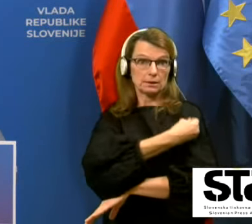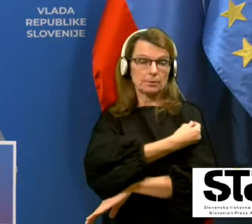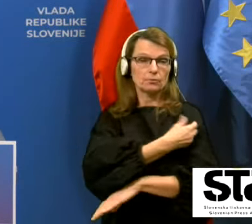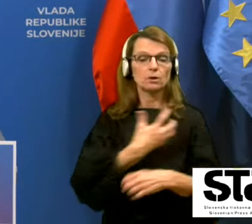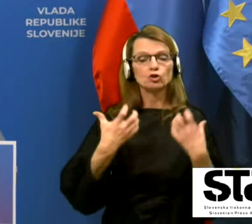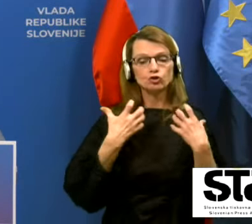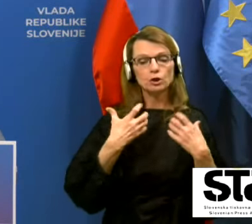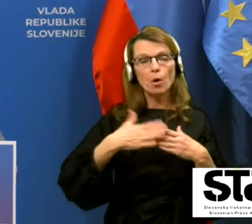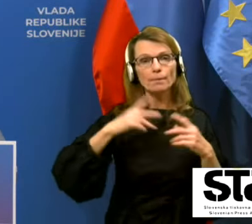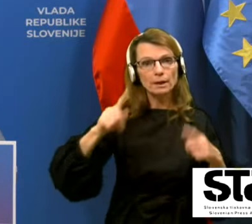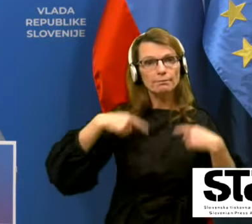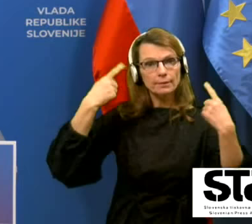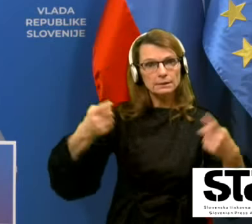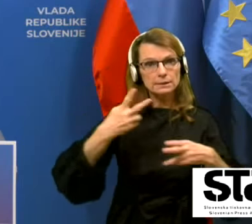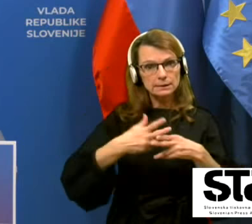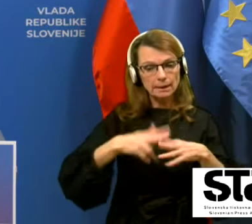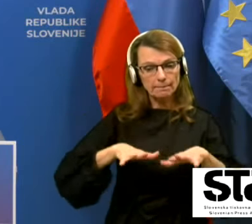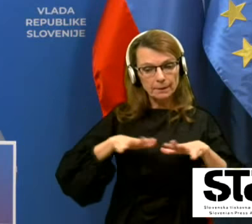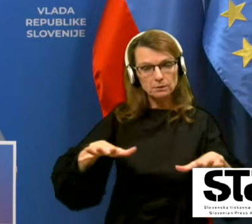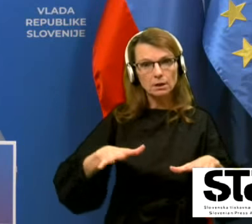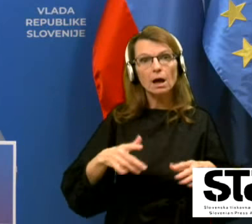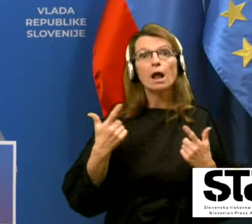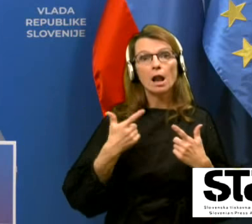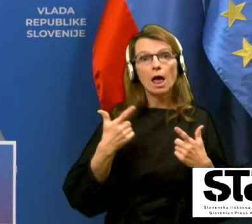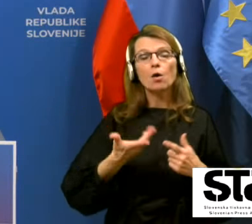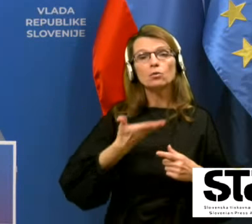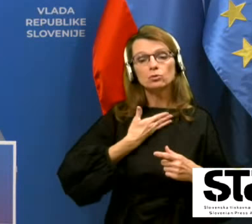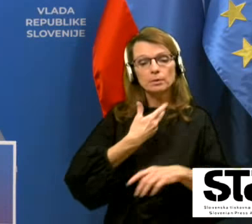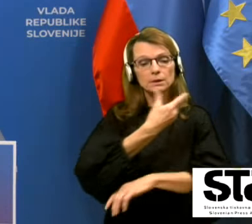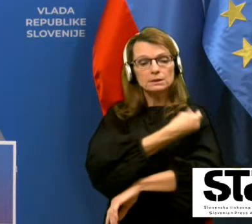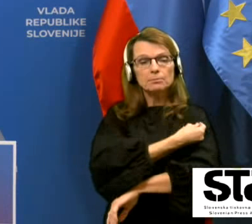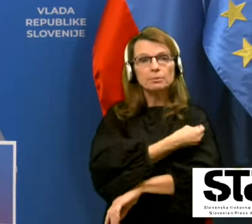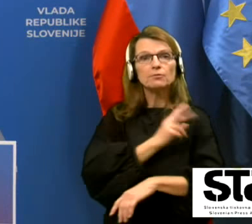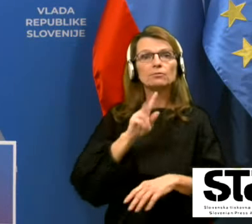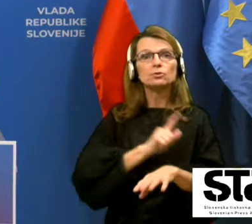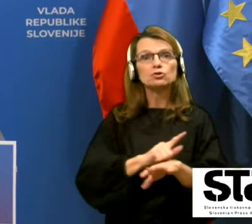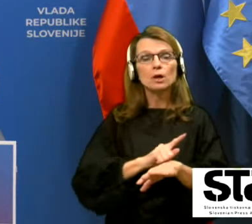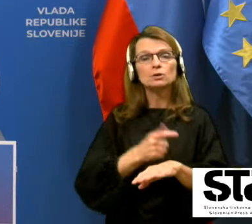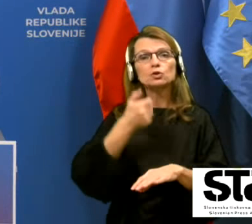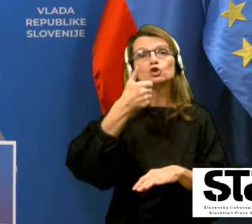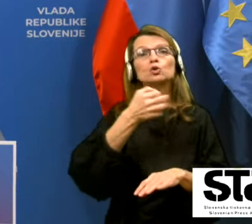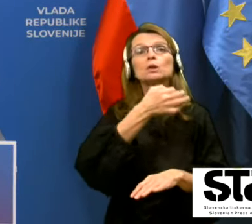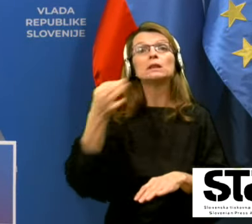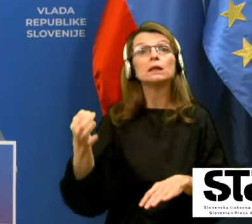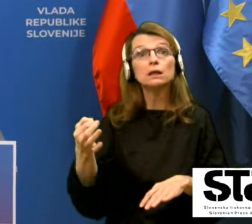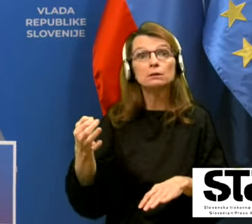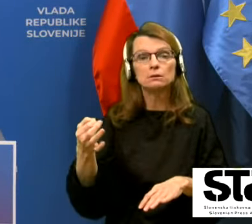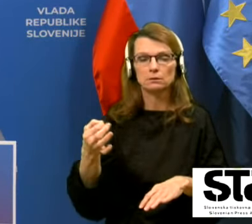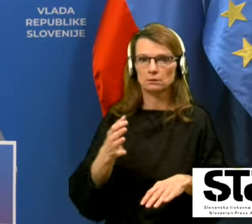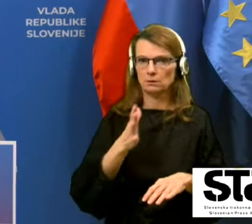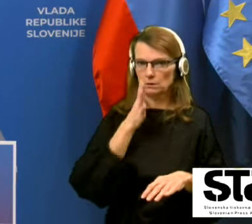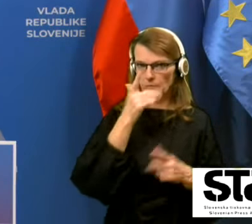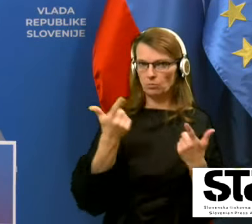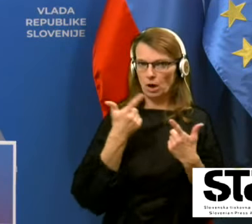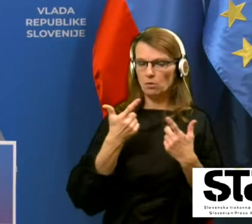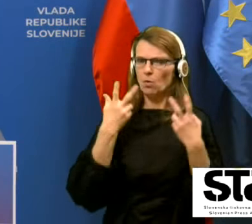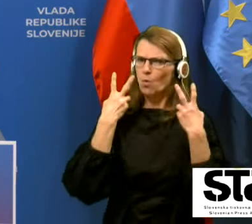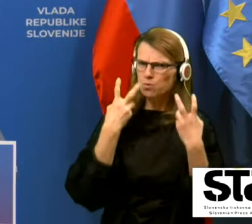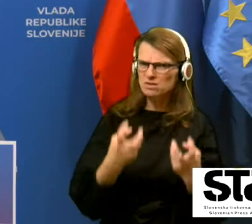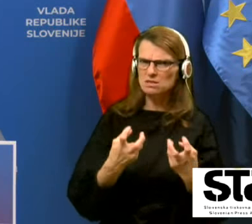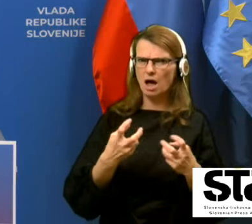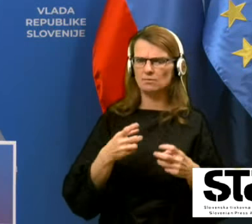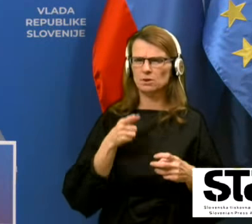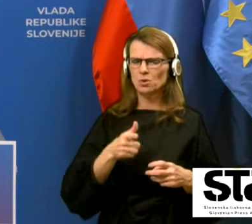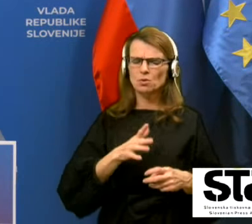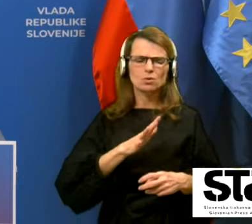naslednjih bomo lahko v stotih dnevih imeli cepivo, ki nam bo pomagalo ustaviti to grozo, ki se nam dogaja. Torej,